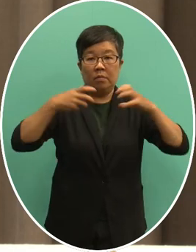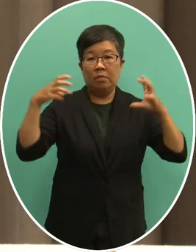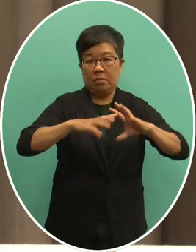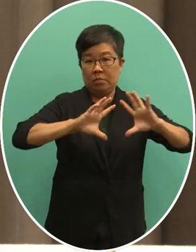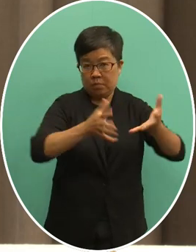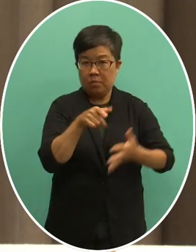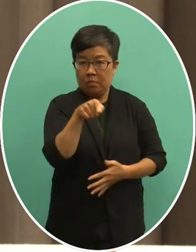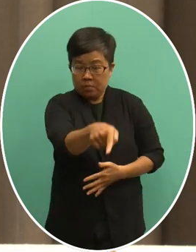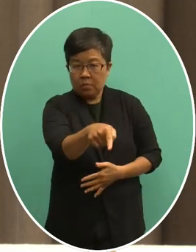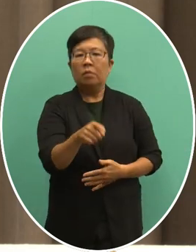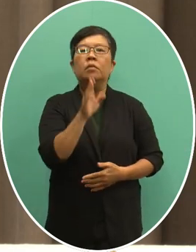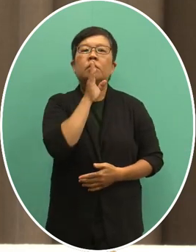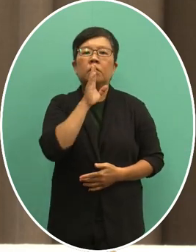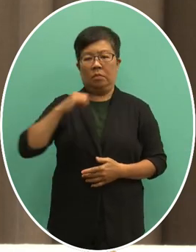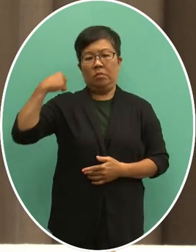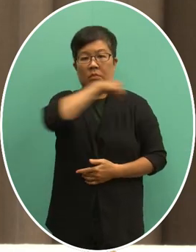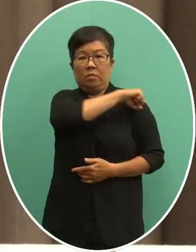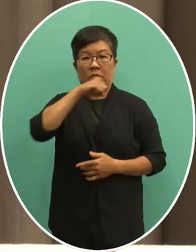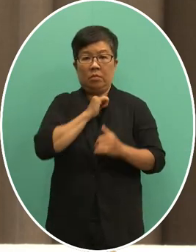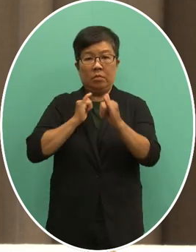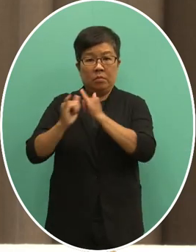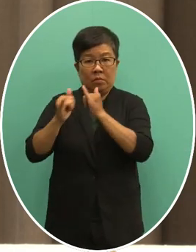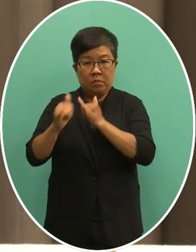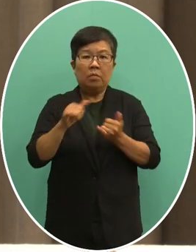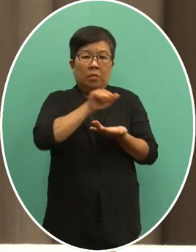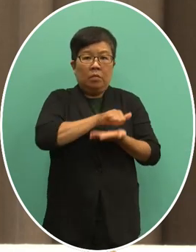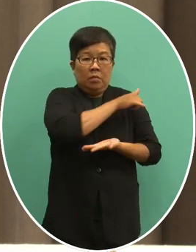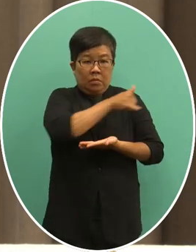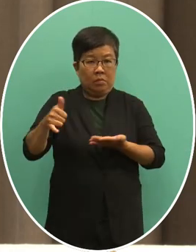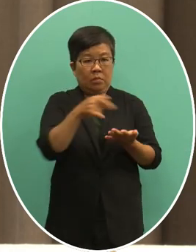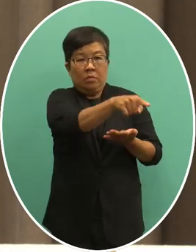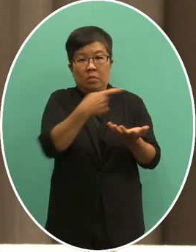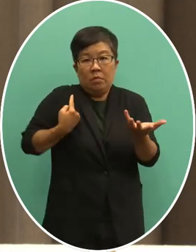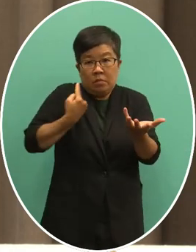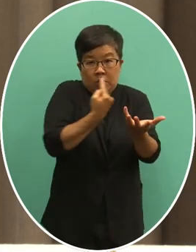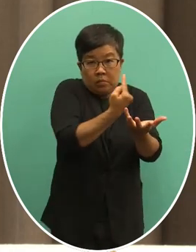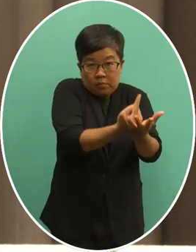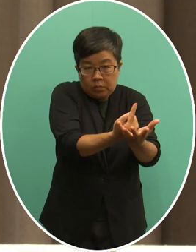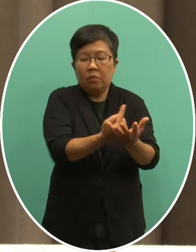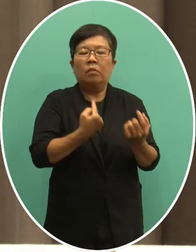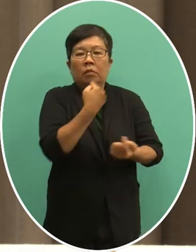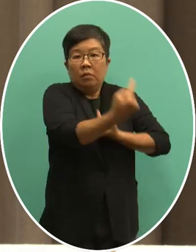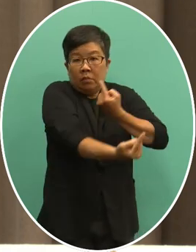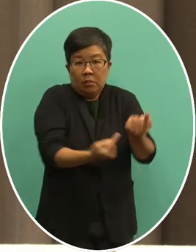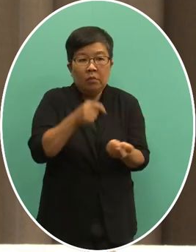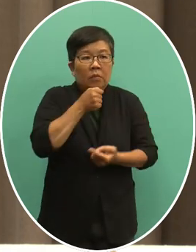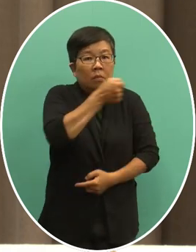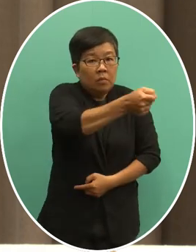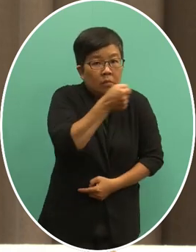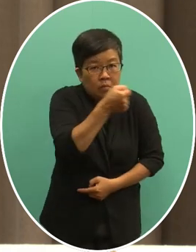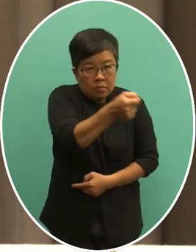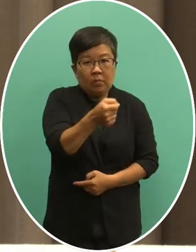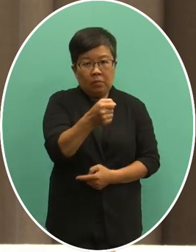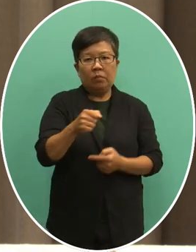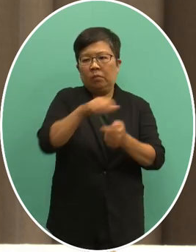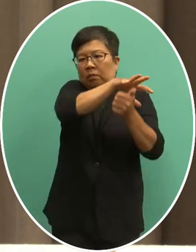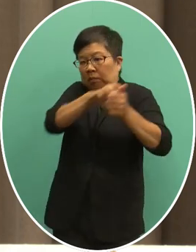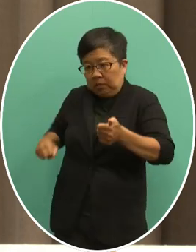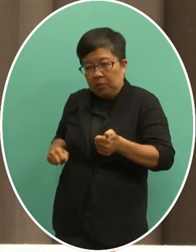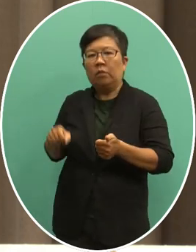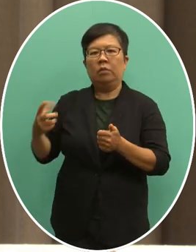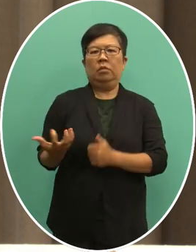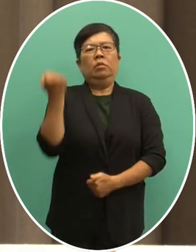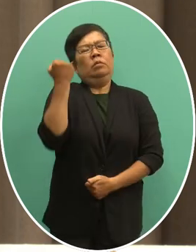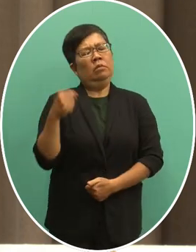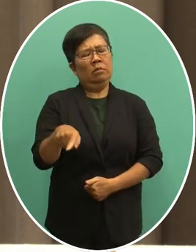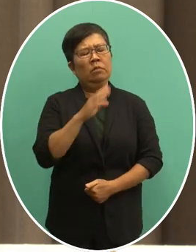不当剥夺我国人及媒体进入联合国参访出席或采访会议活动的